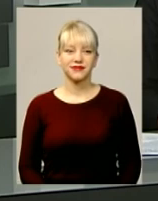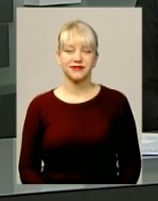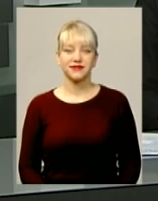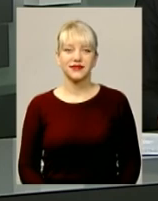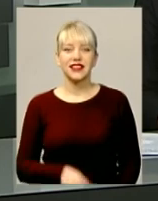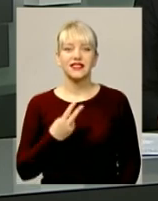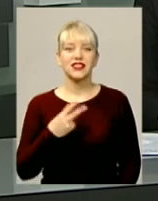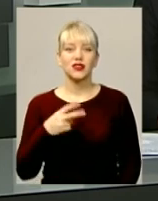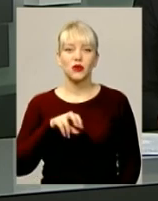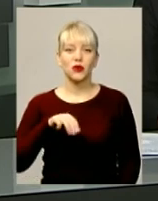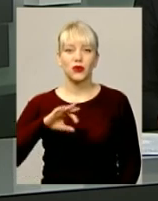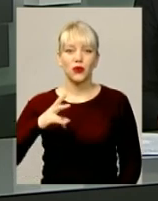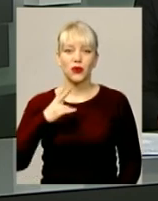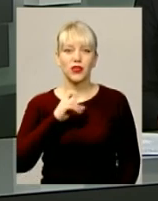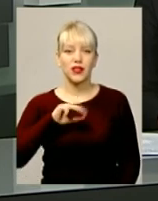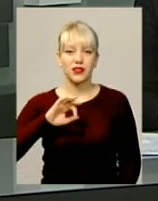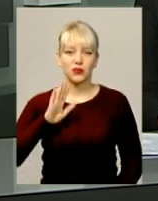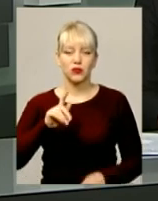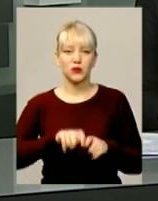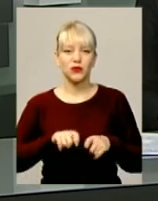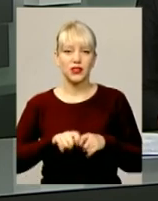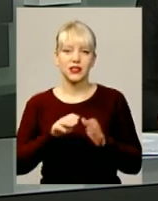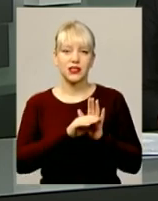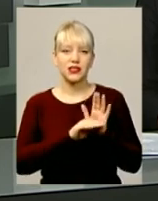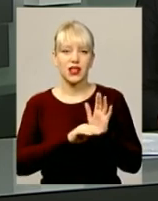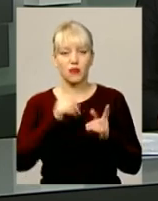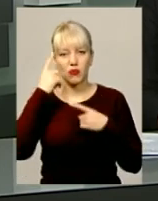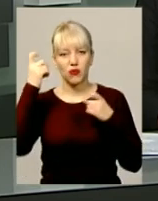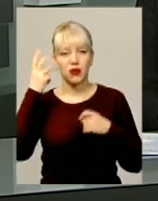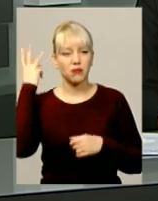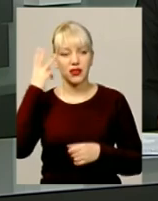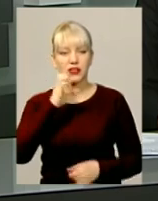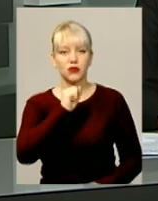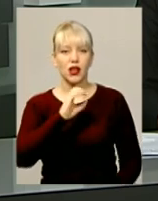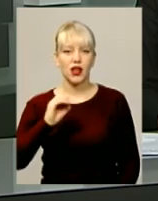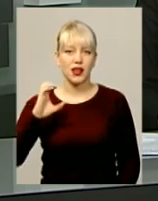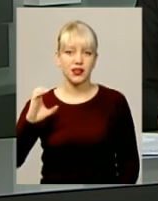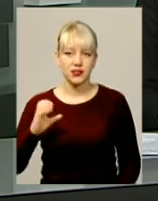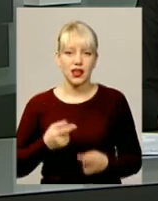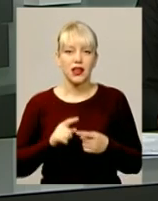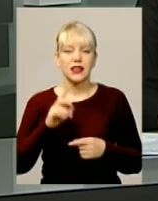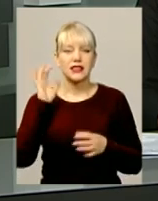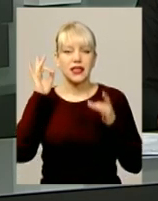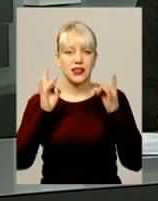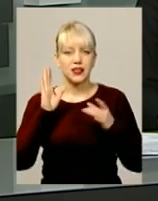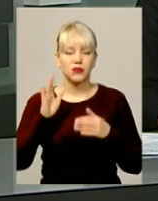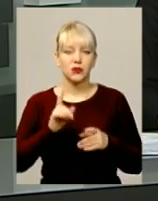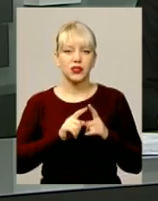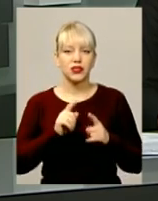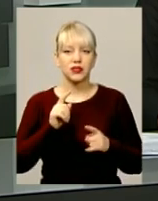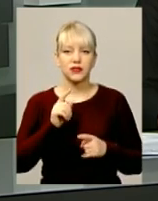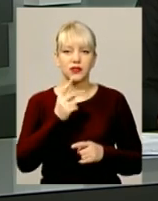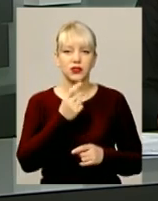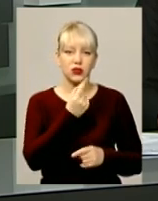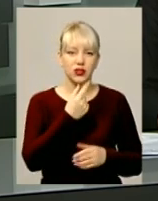22 лютого в Нетішині перевірятимуть систему оповіщення Хмельницької атомної електростанції. Сирена лунатиме з 11 до